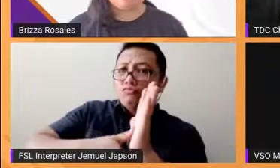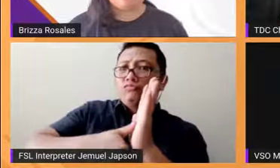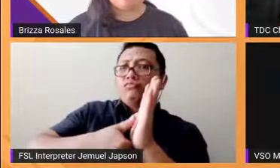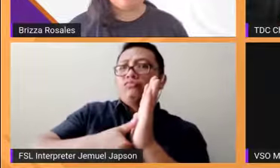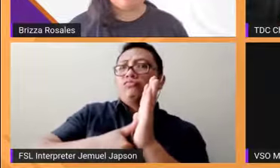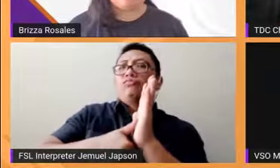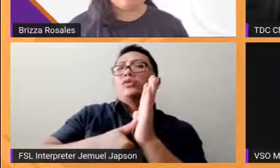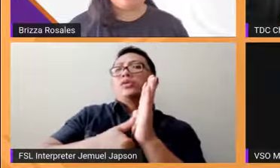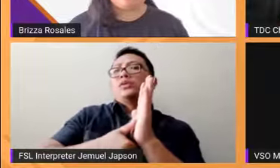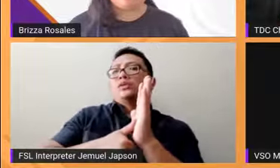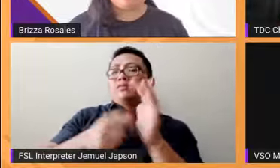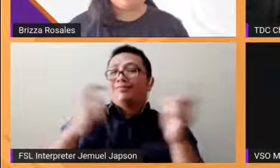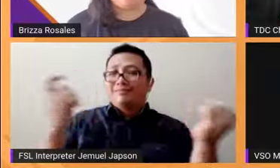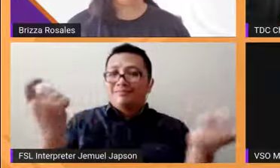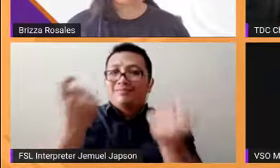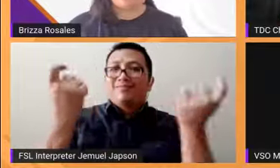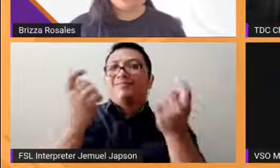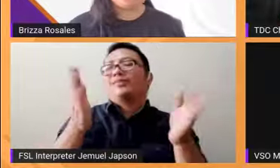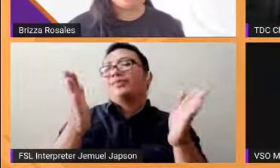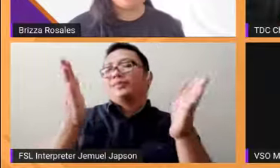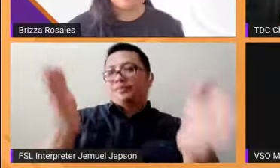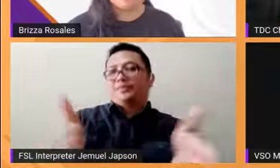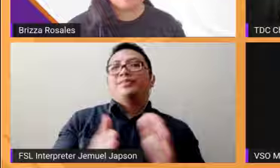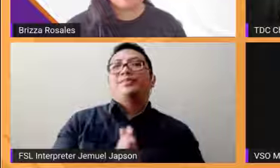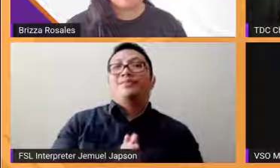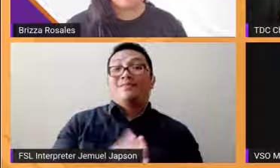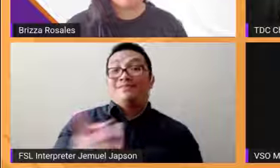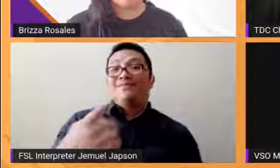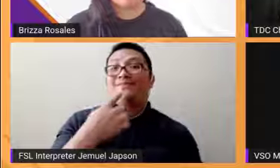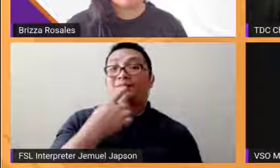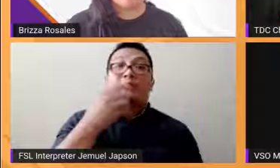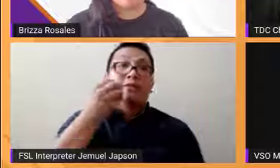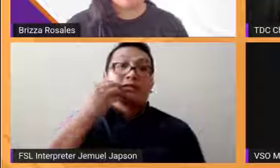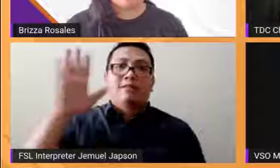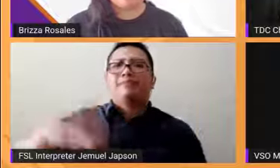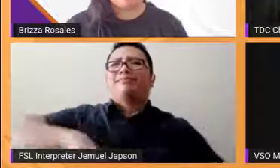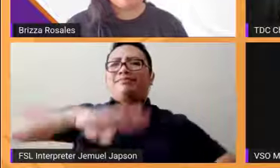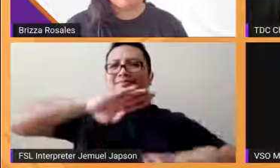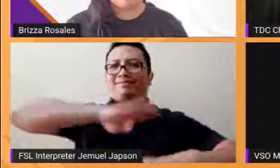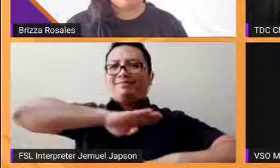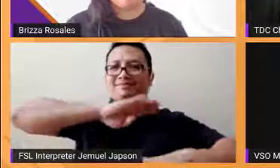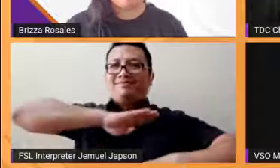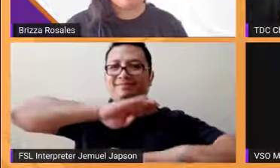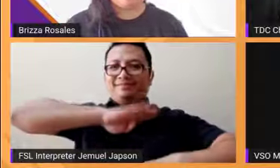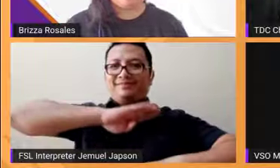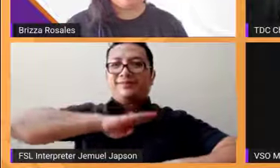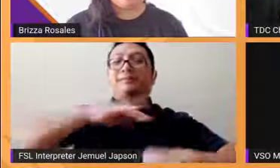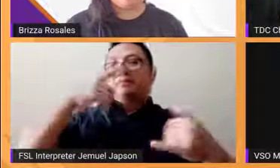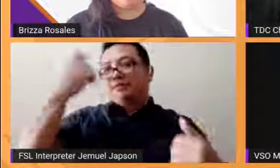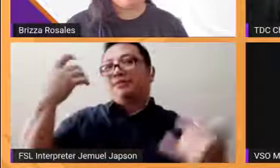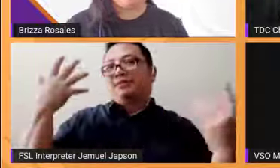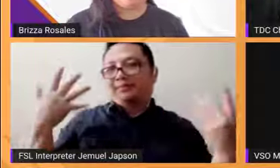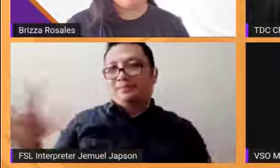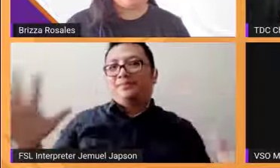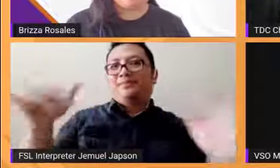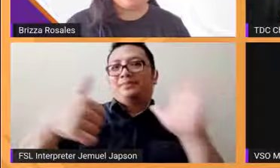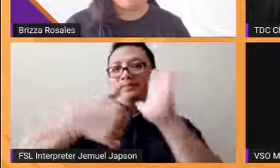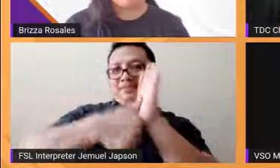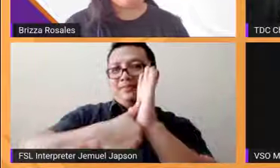celebratory in nature so para sabi nyo nga pag uwi busog na busog sila dahil sila ay nakaboto yan